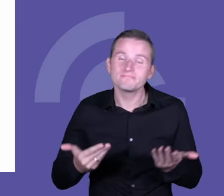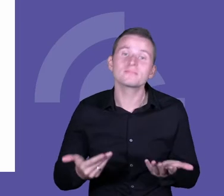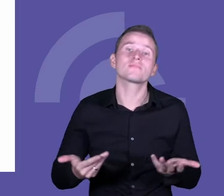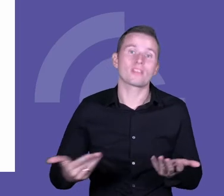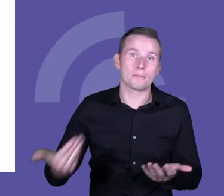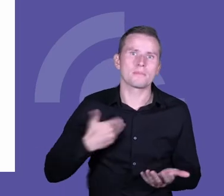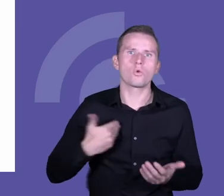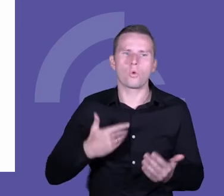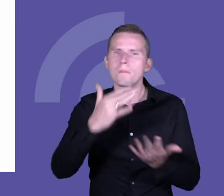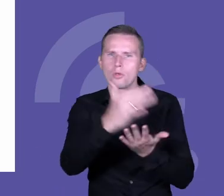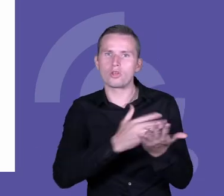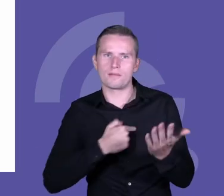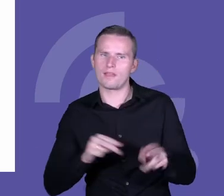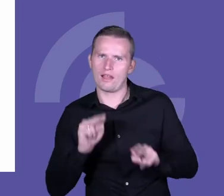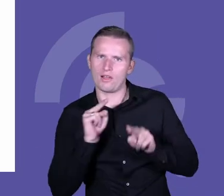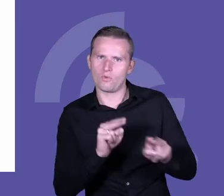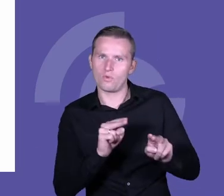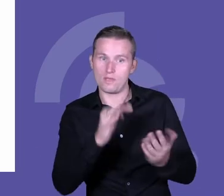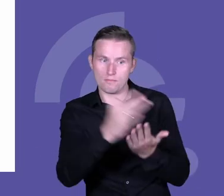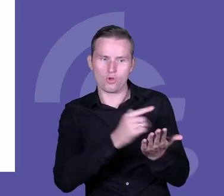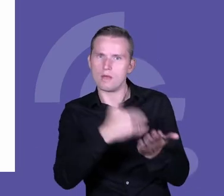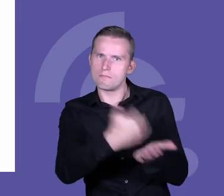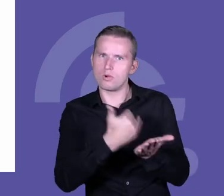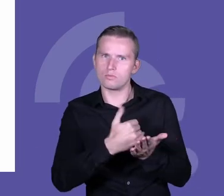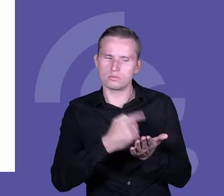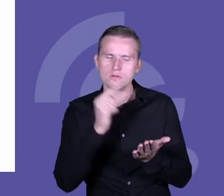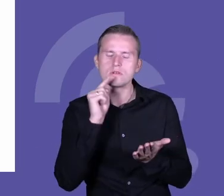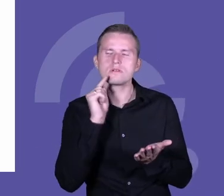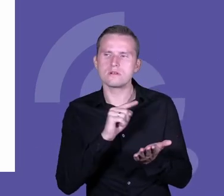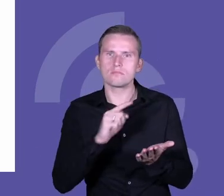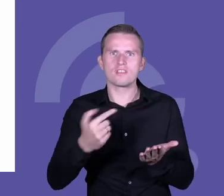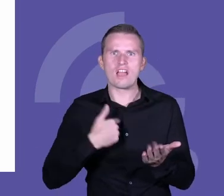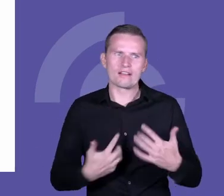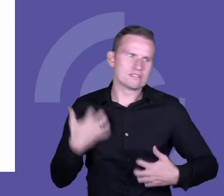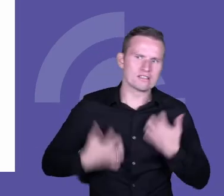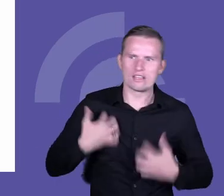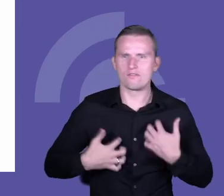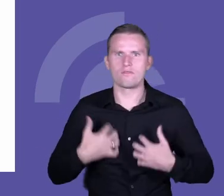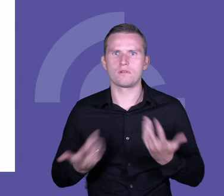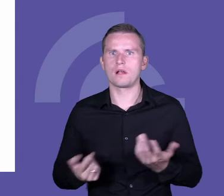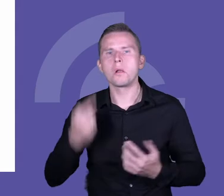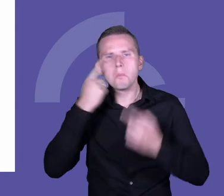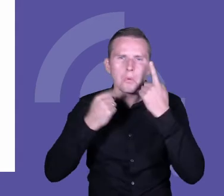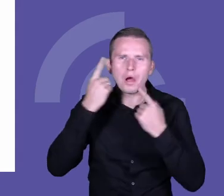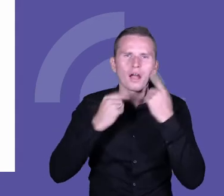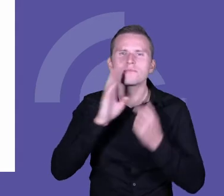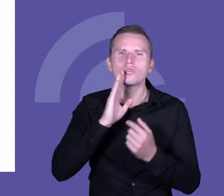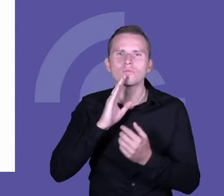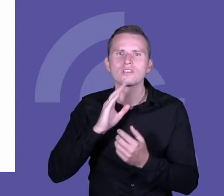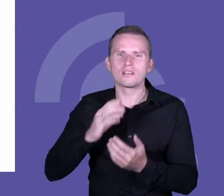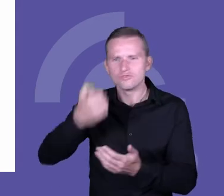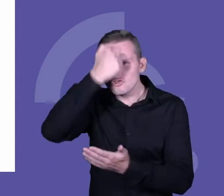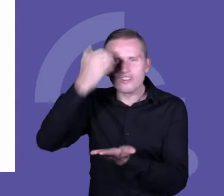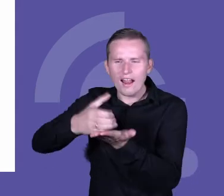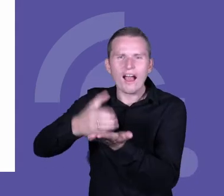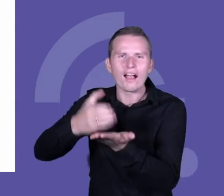otworzył moje oczy na to, że właśnie nie mam się frustrować, nie mam płakać nad, no właśnie, nad tą szklanką do połowy pustą, chociaż